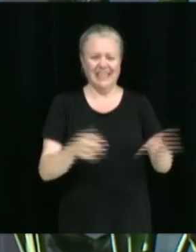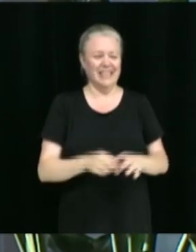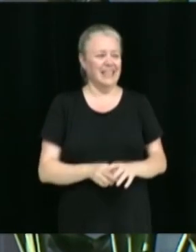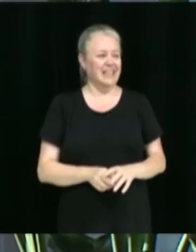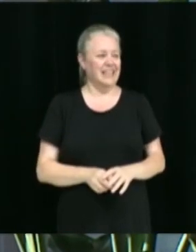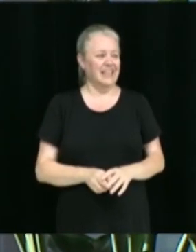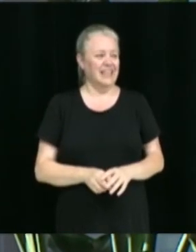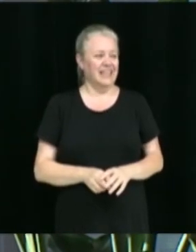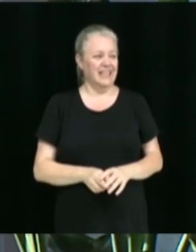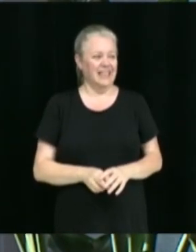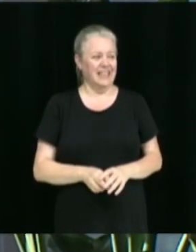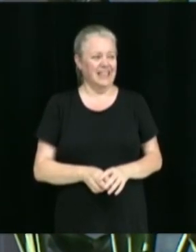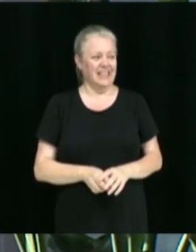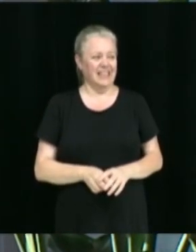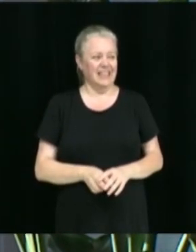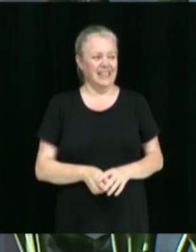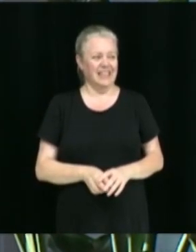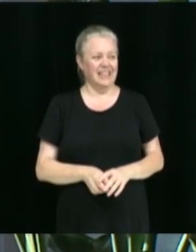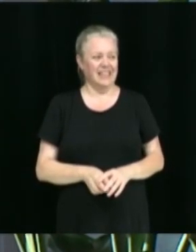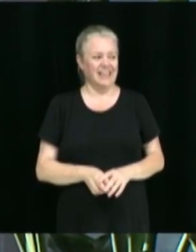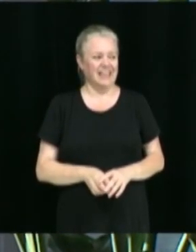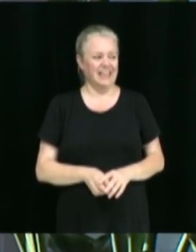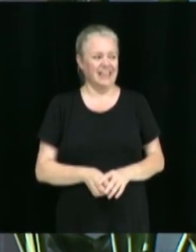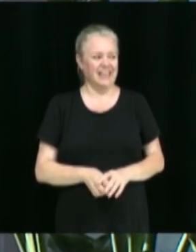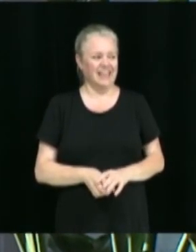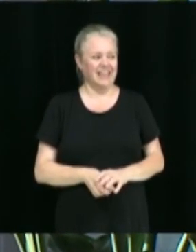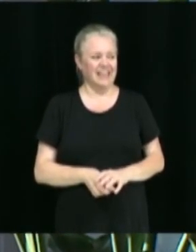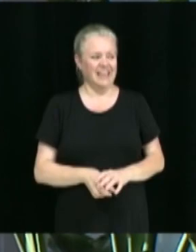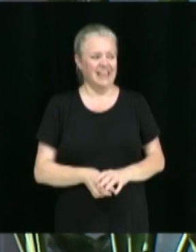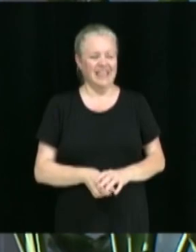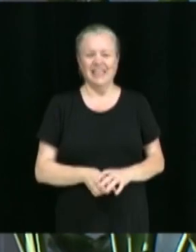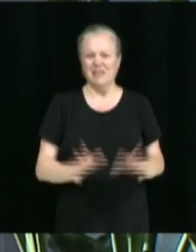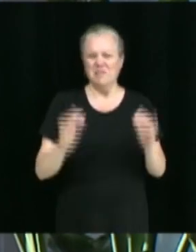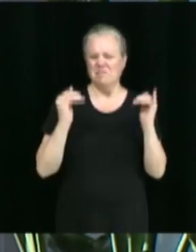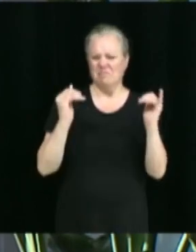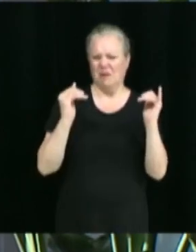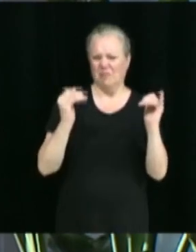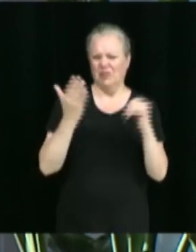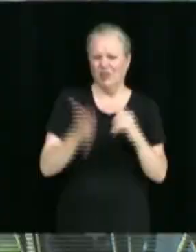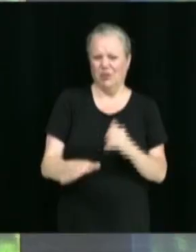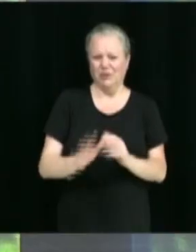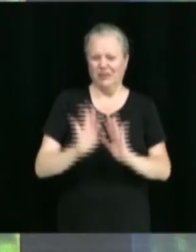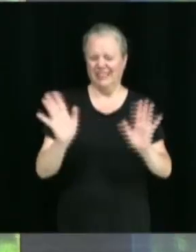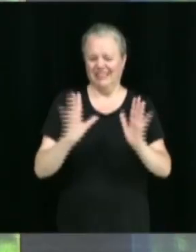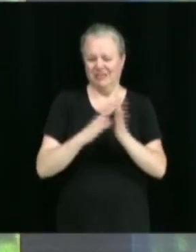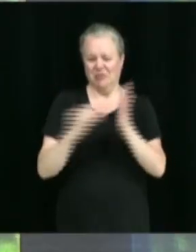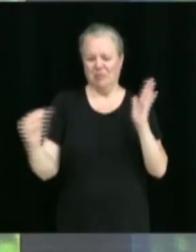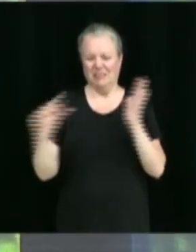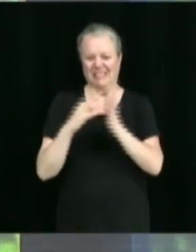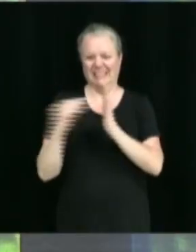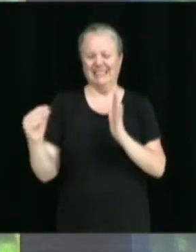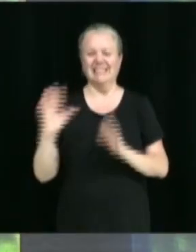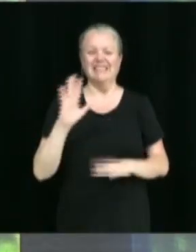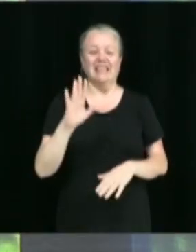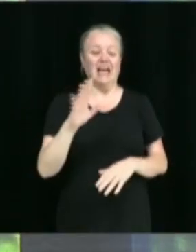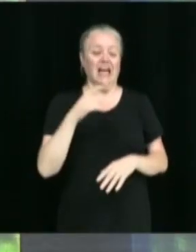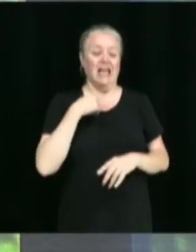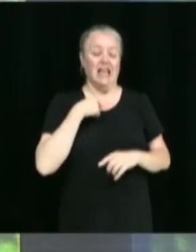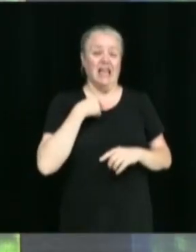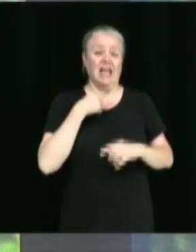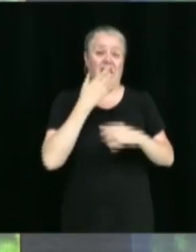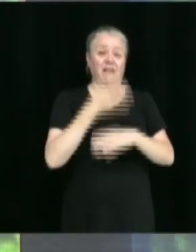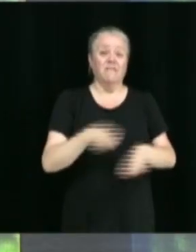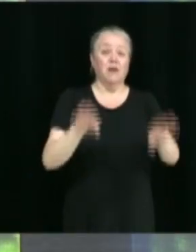Oui, il s'agit de la même chose. Ça ressemble, hein? Oui, je pense que c'est un doublon. OK, pas de problème. Fermeture de rue pour l'événement